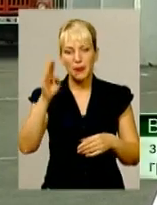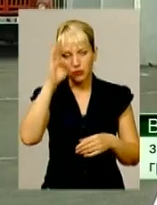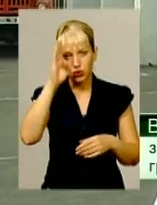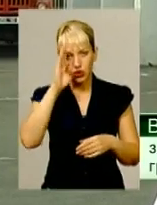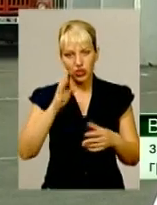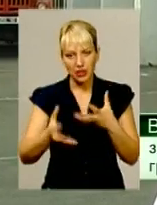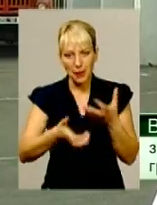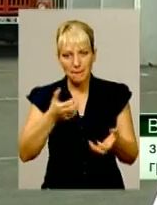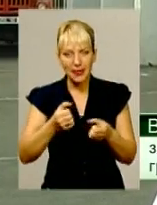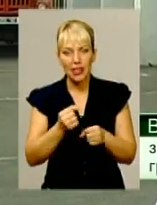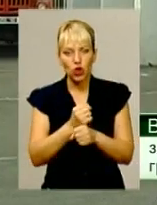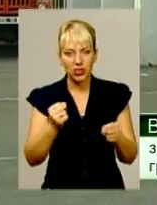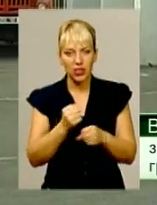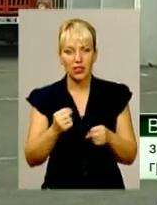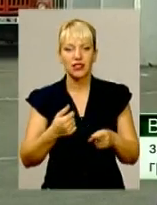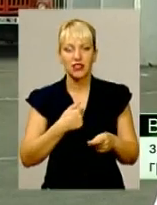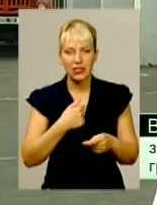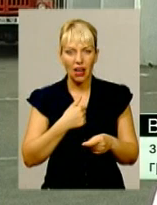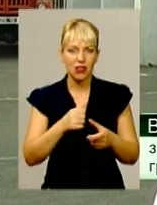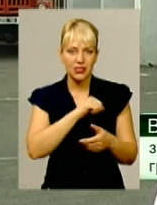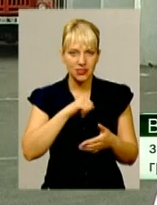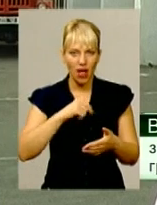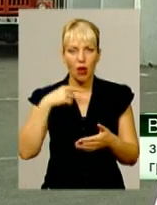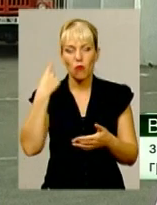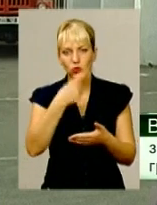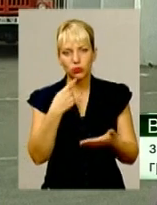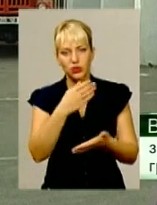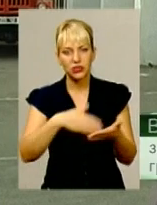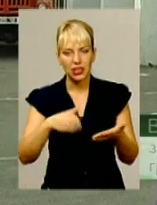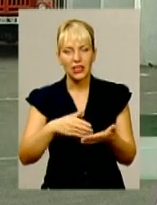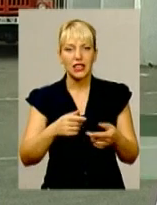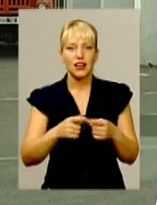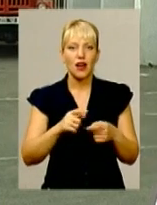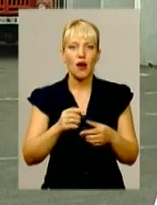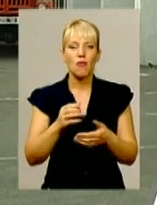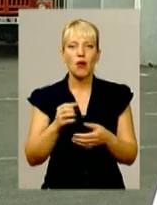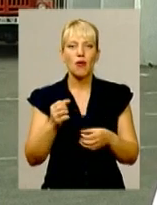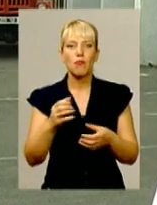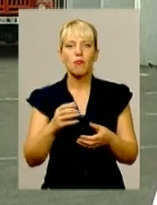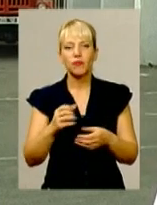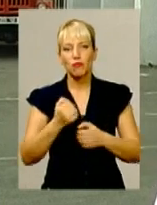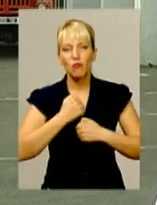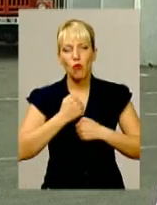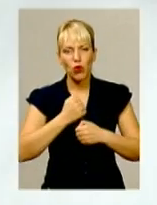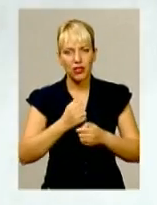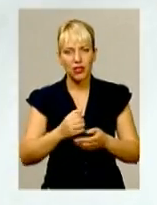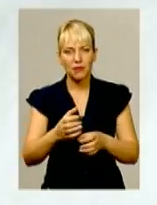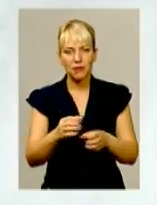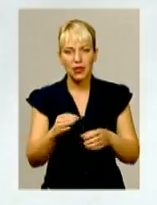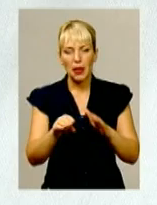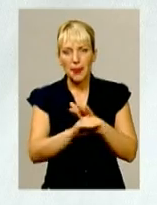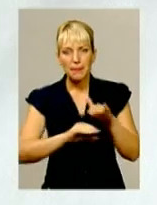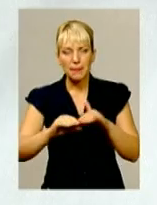двох до п'яти тисяч одиниць вибухонебезпечних предметів знищуємо. Дуже таких застарілих боєприпасів, але вони становлюють не меншу небезпеку. Але